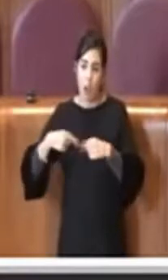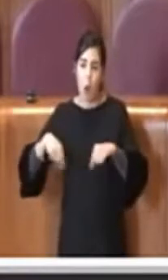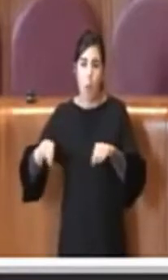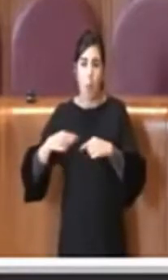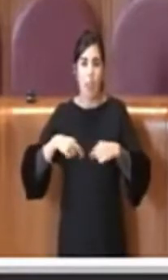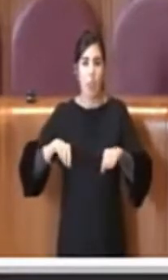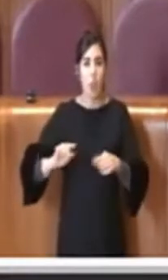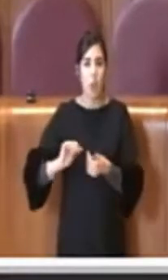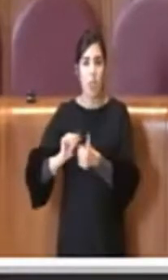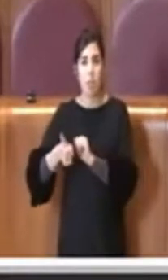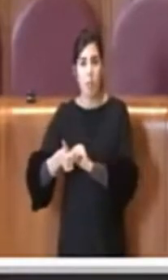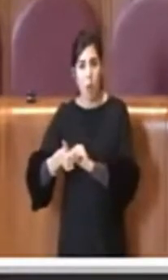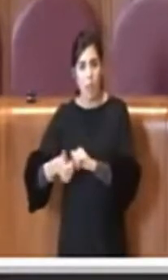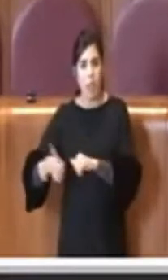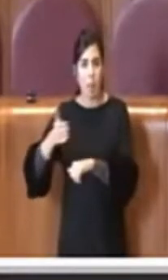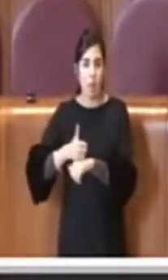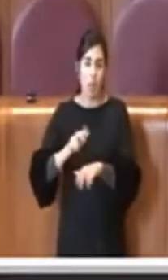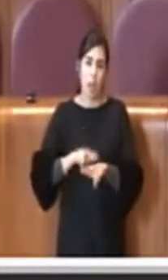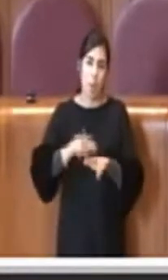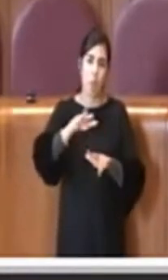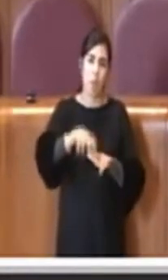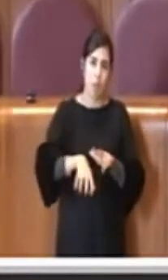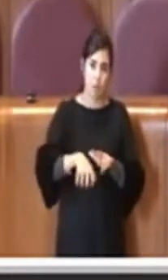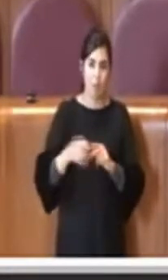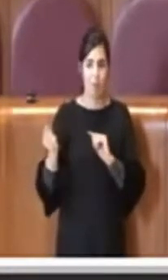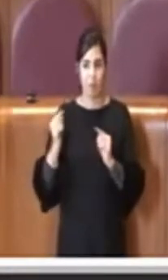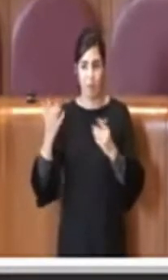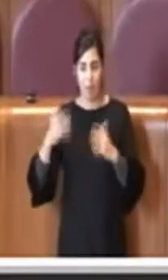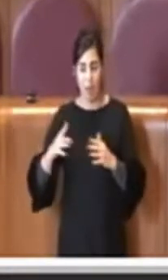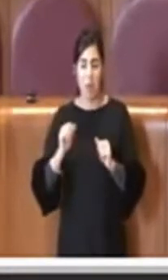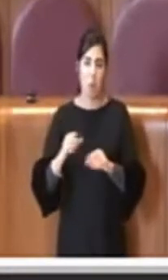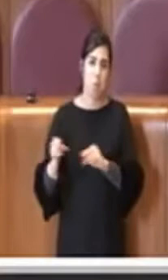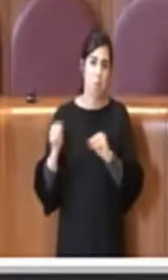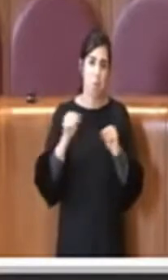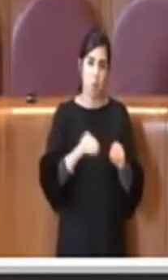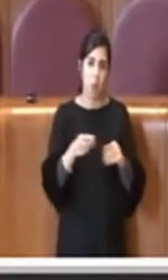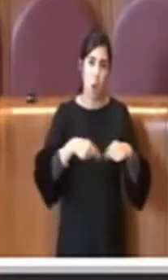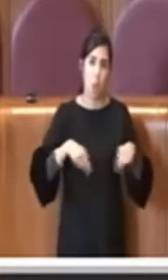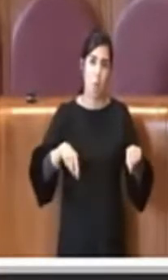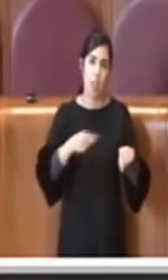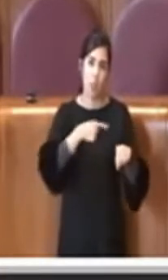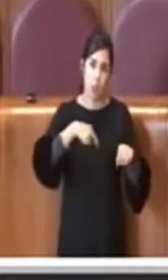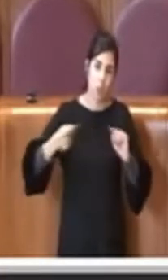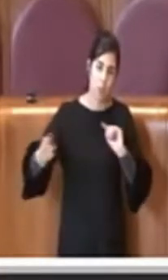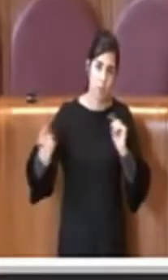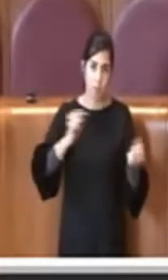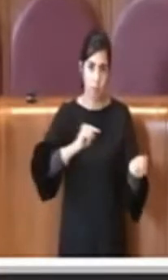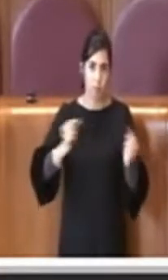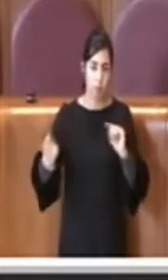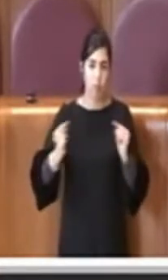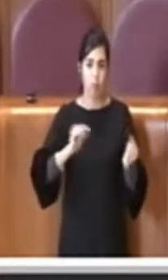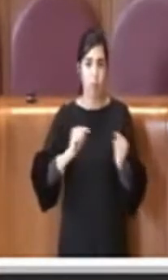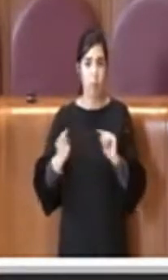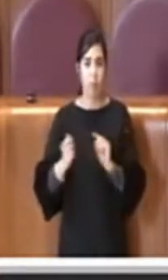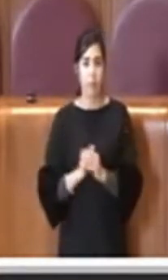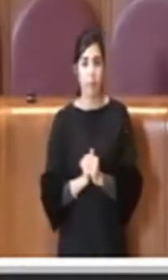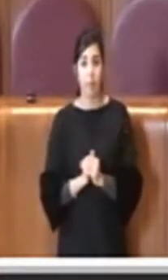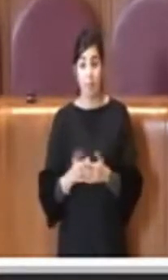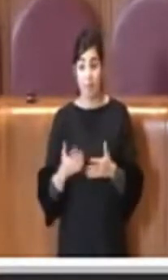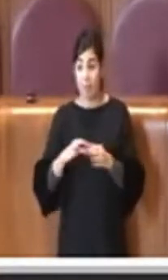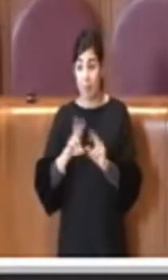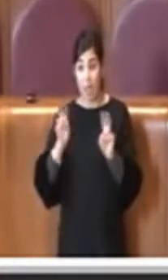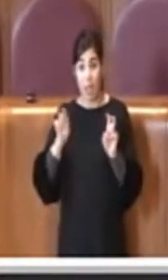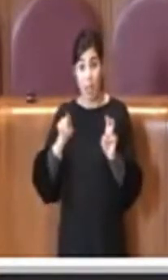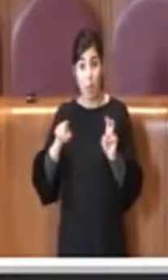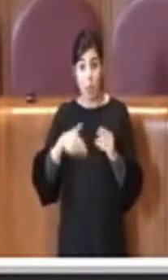Per quanto riguarda il tema dei due allegati, dell'allegato B e dell'allegato